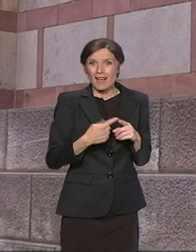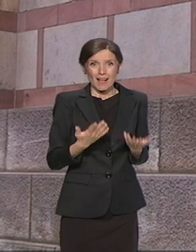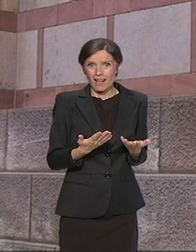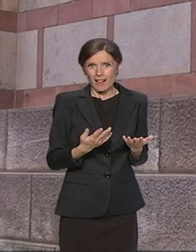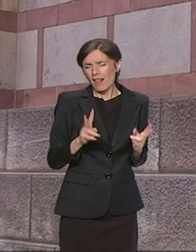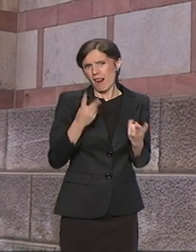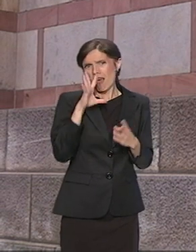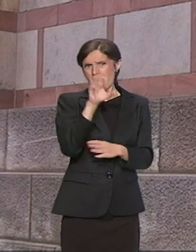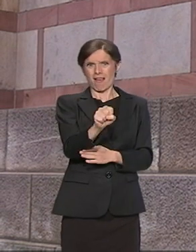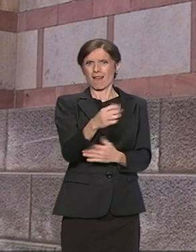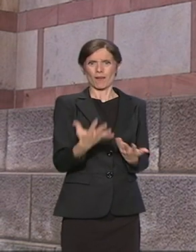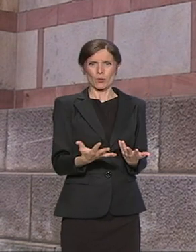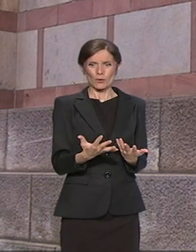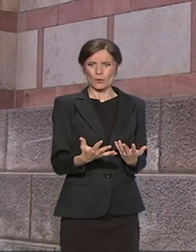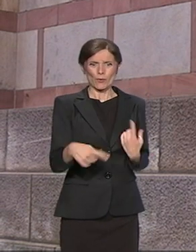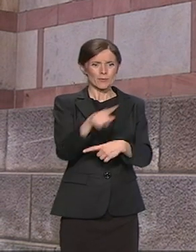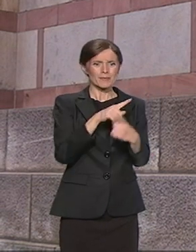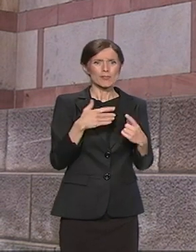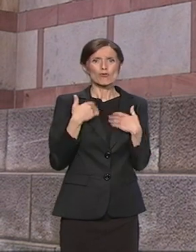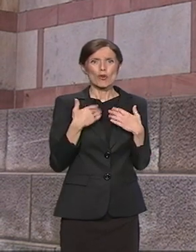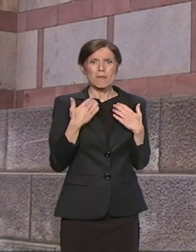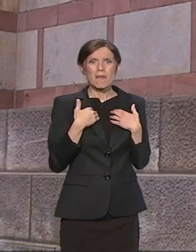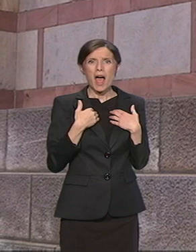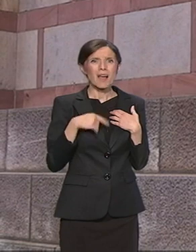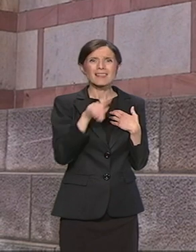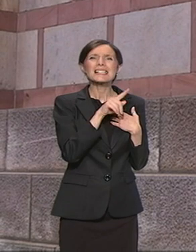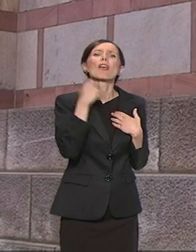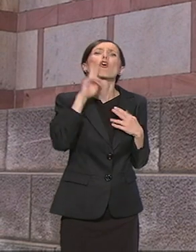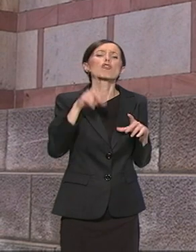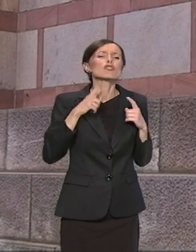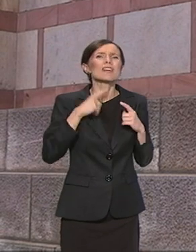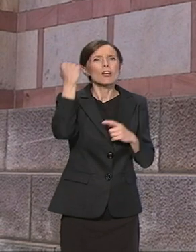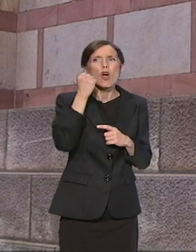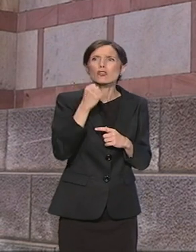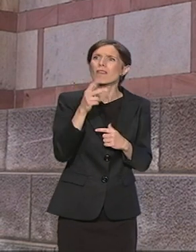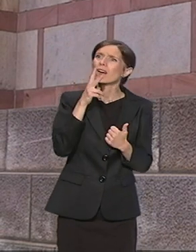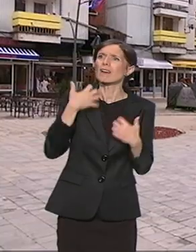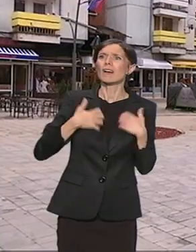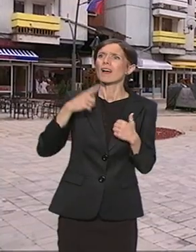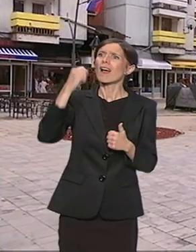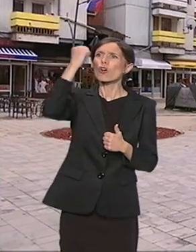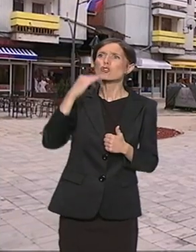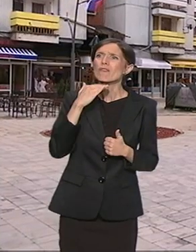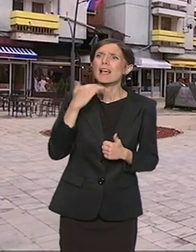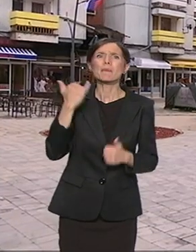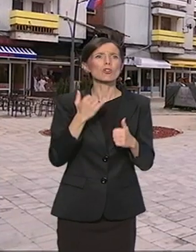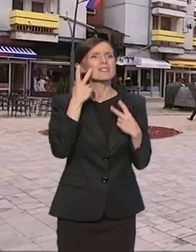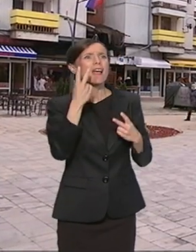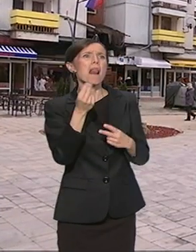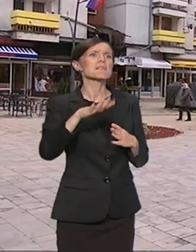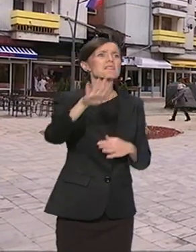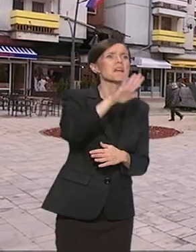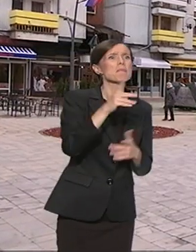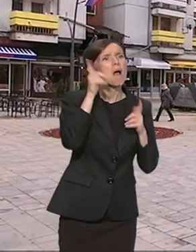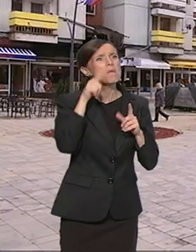videti po njima koji praktično su zagledani u Kosovskom Mitrovicu ili su zagledani u gradove po centralnoj Srbiji gdje mogu da traže